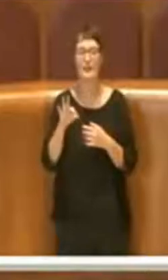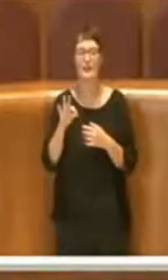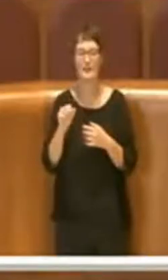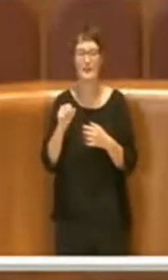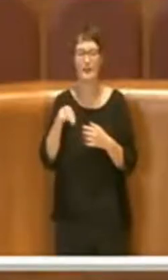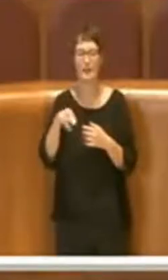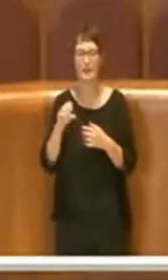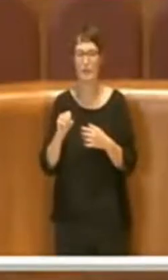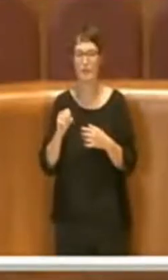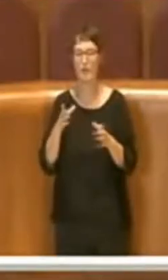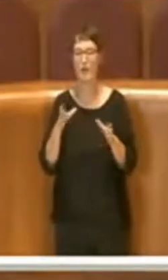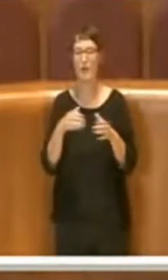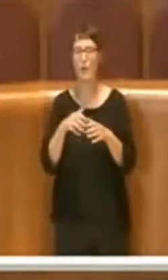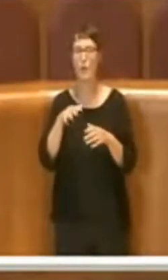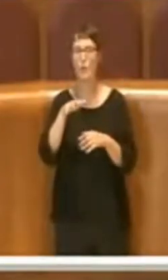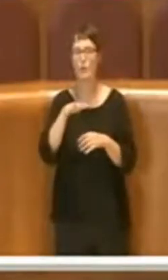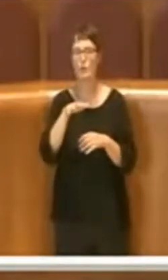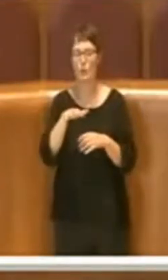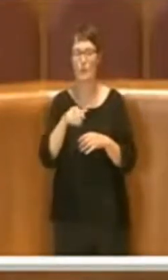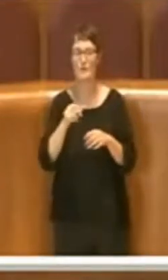Le prego per dieci minuti in affacoltà.